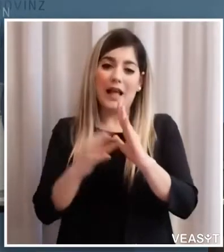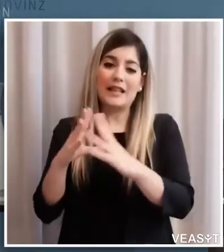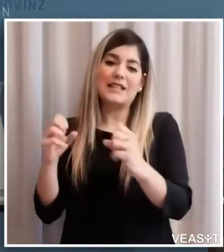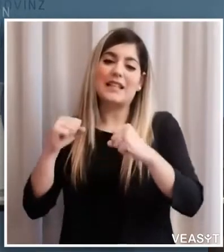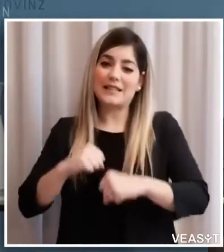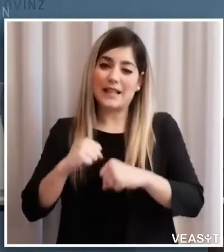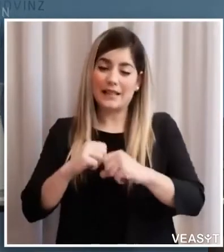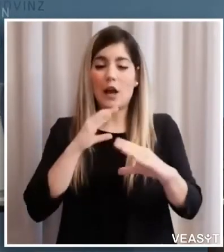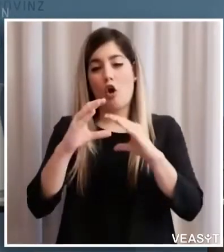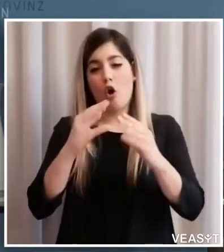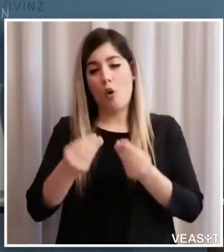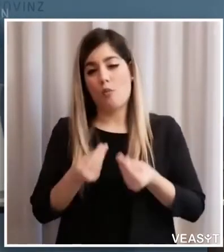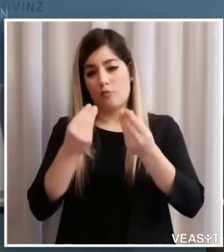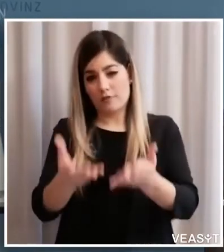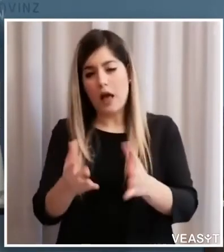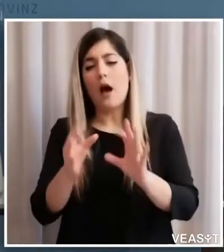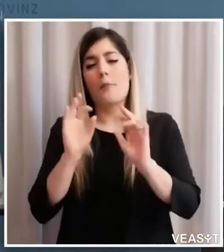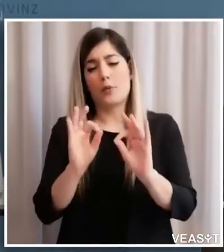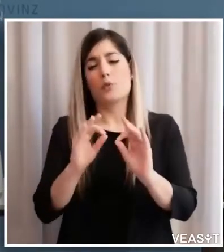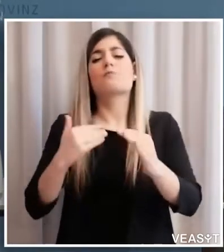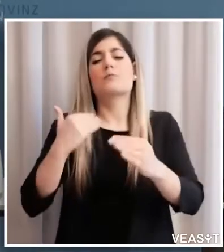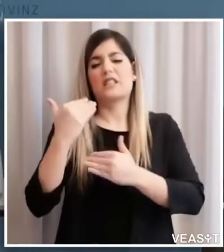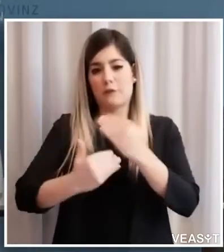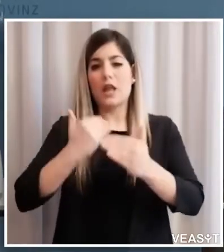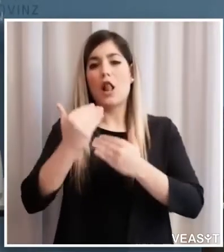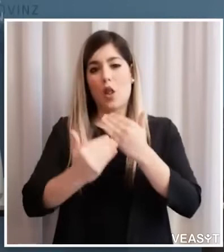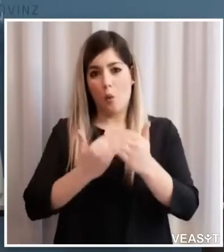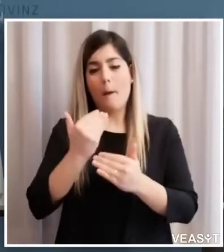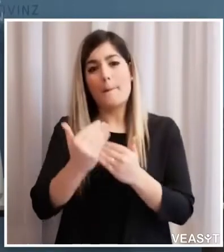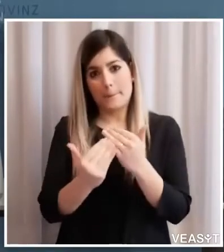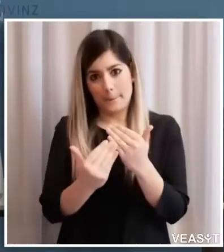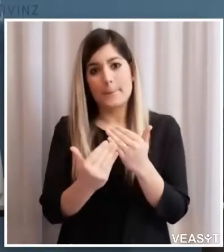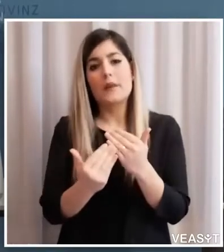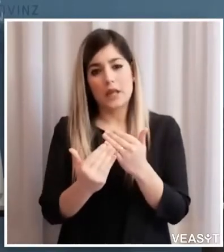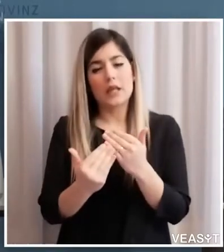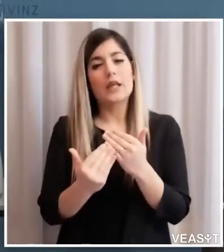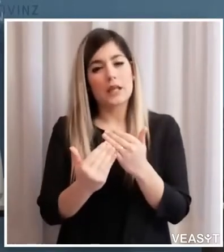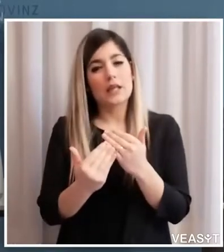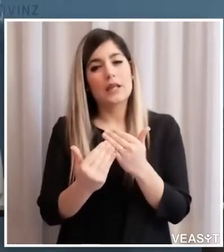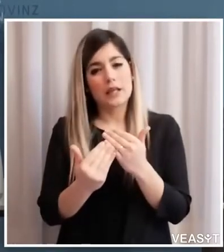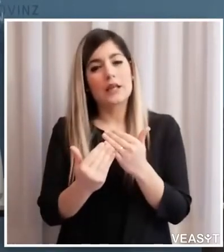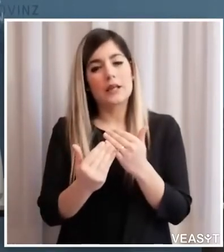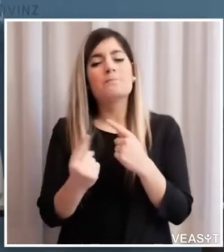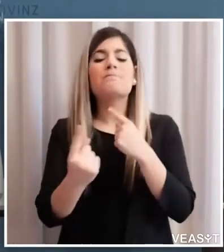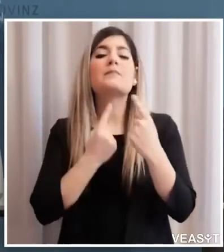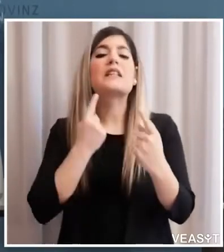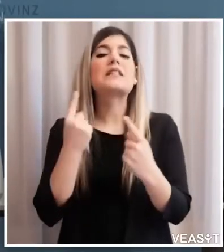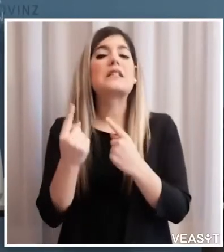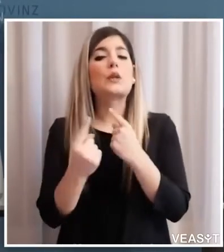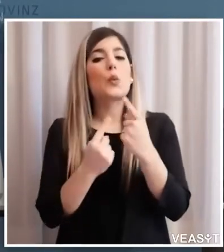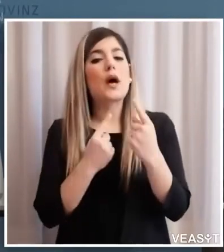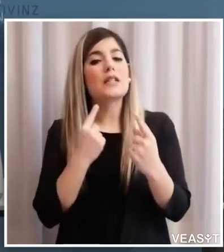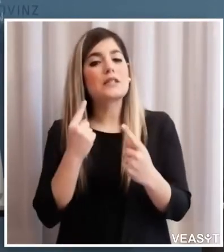sanitaria per quanto riguarda gli ultimi sviluppi della situazione